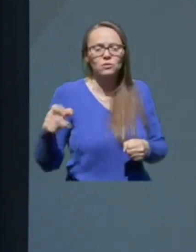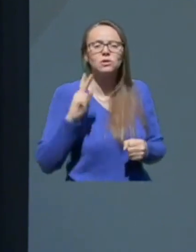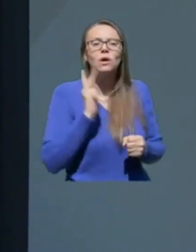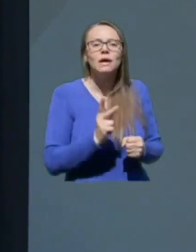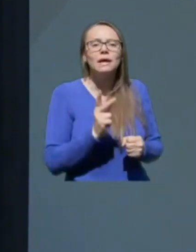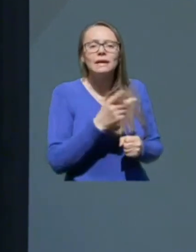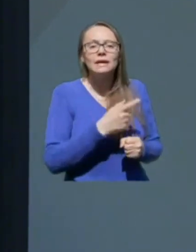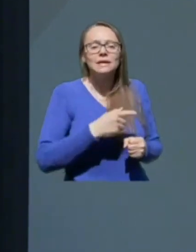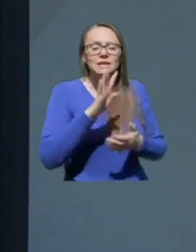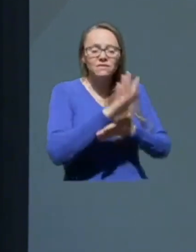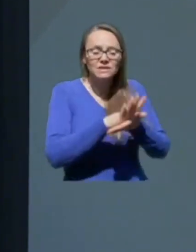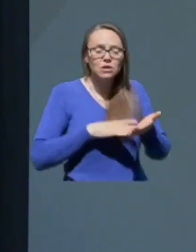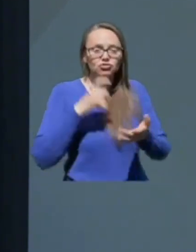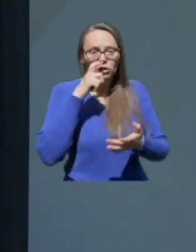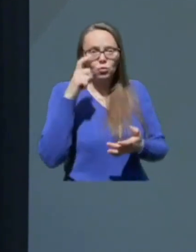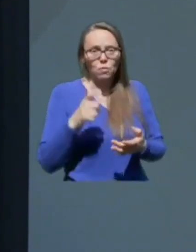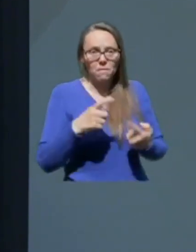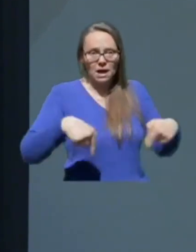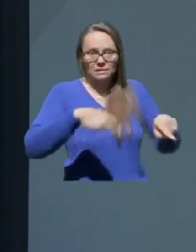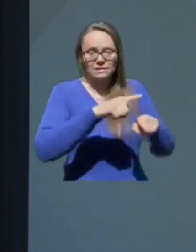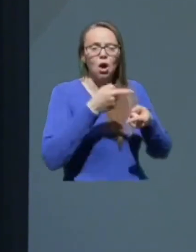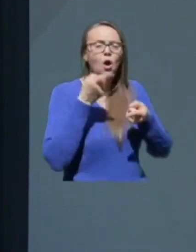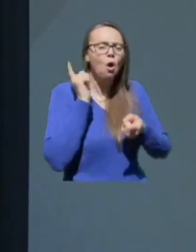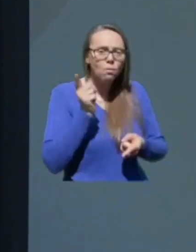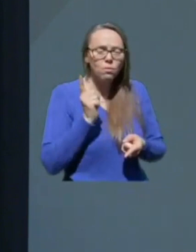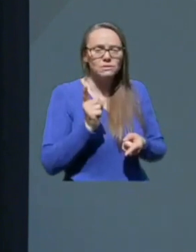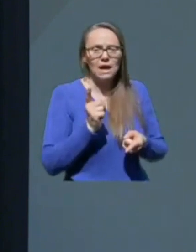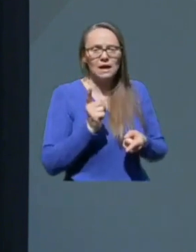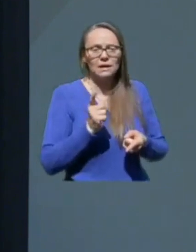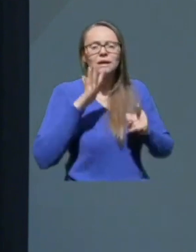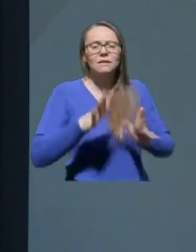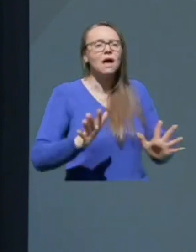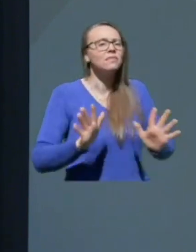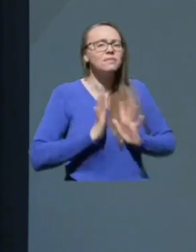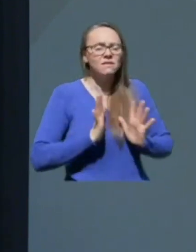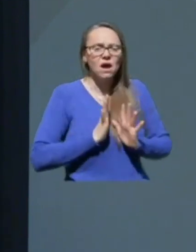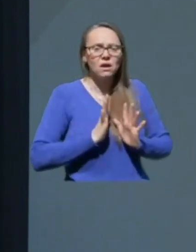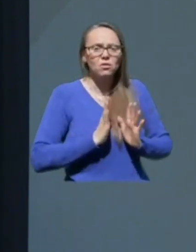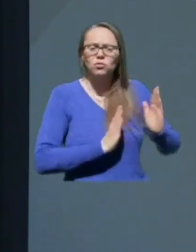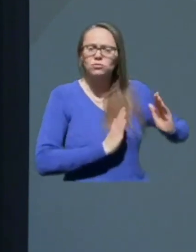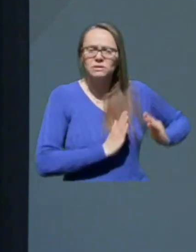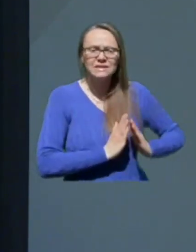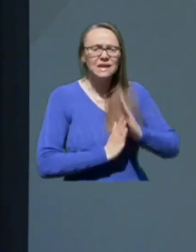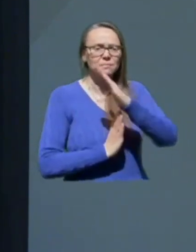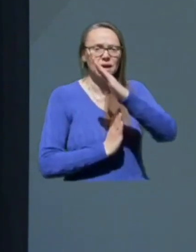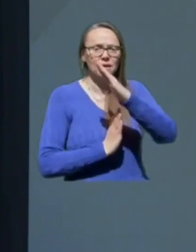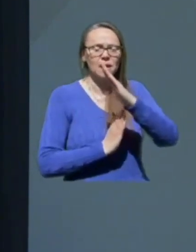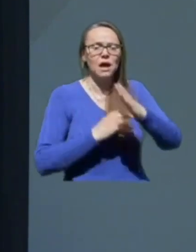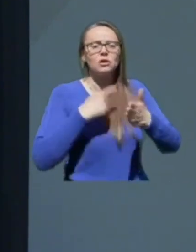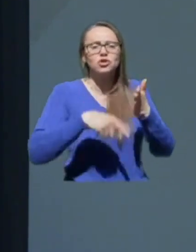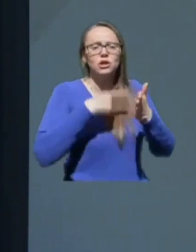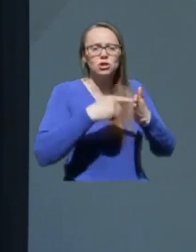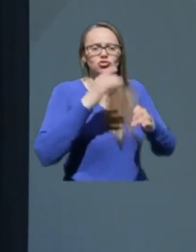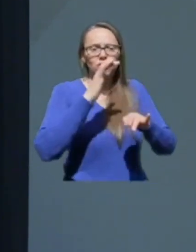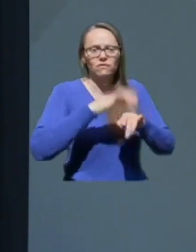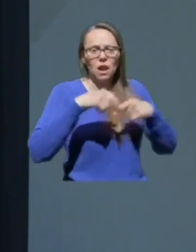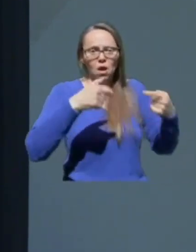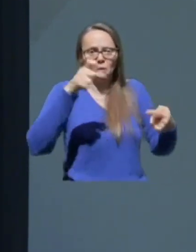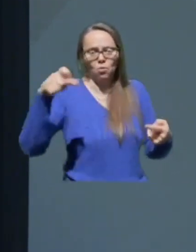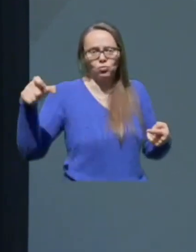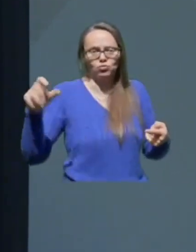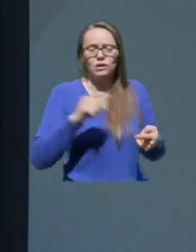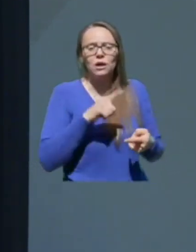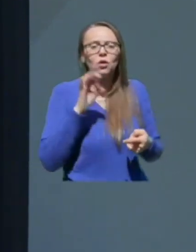nas v začetku marca opozarjali na nevarnost strmega naraščanja števila okuženih in o tem,